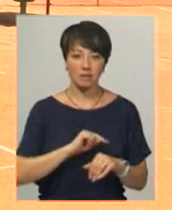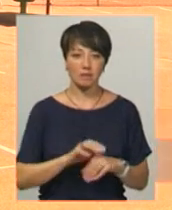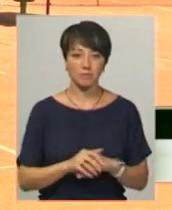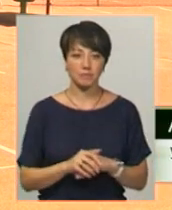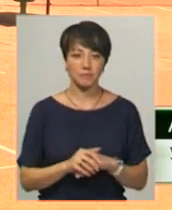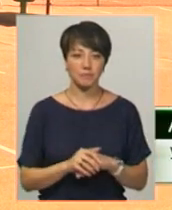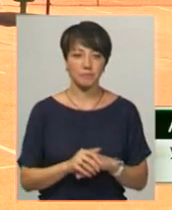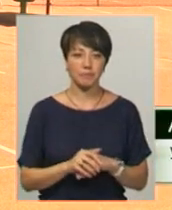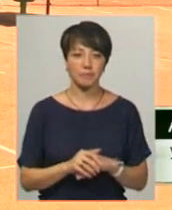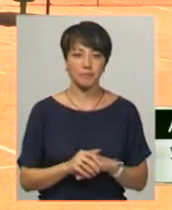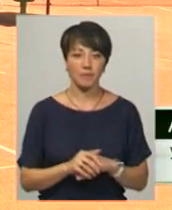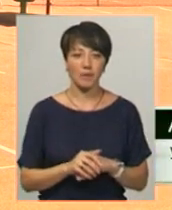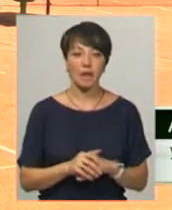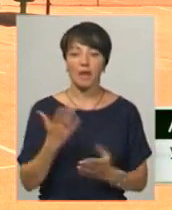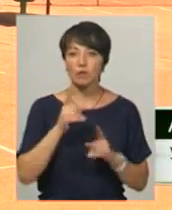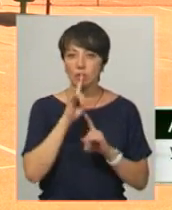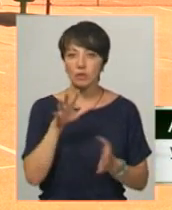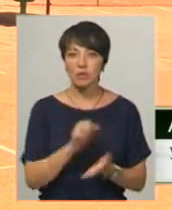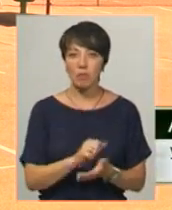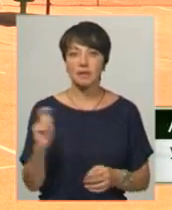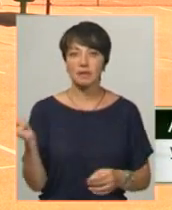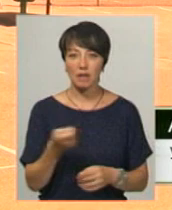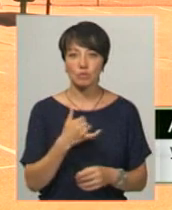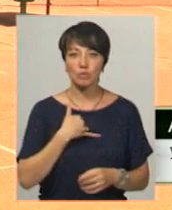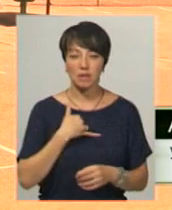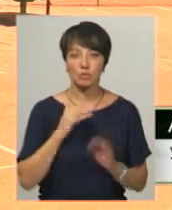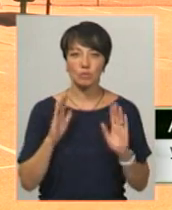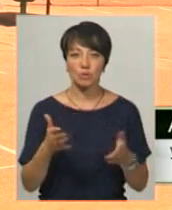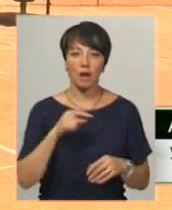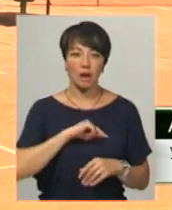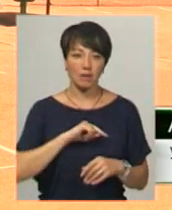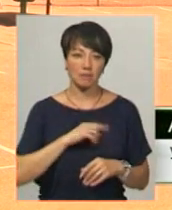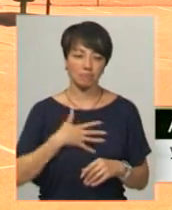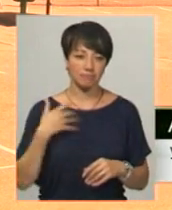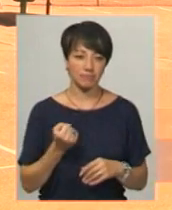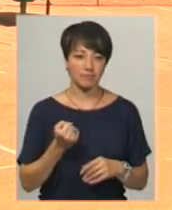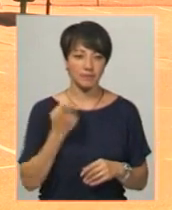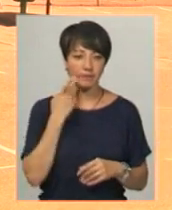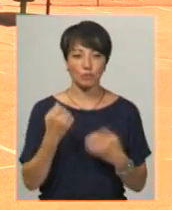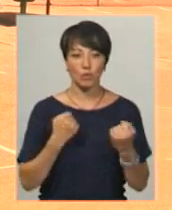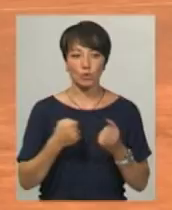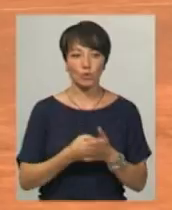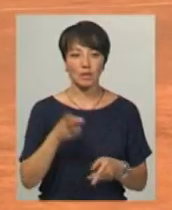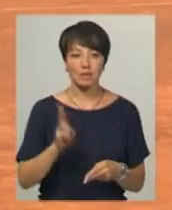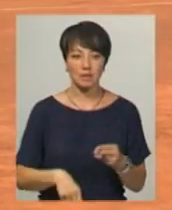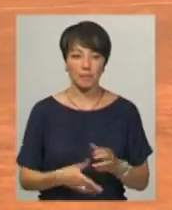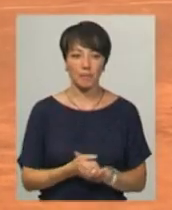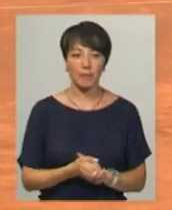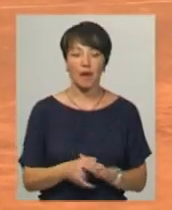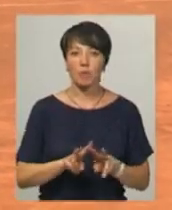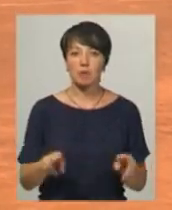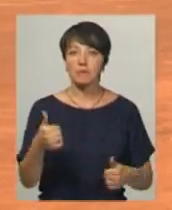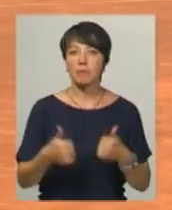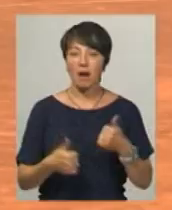розвиває. Якщо навіть я не буду займатися тенісом, в мене буде характер, що я буду завжди боротися до кінця. На подібне